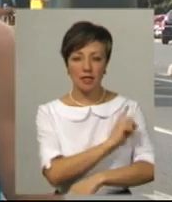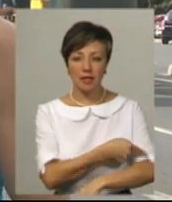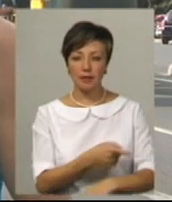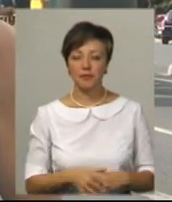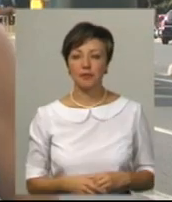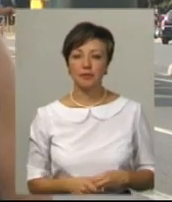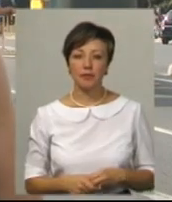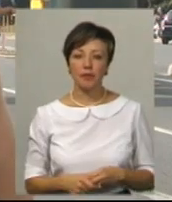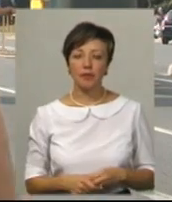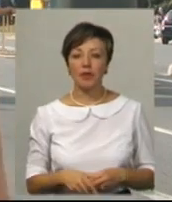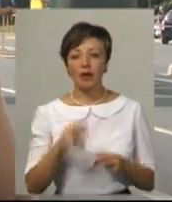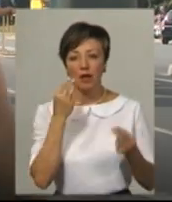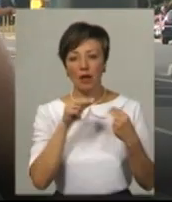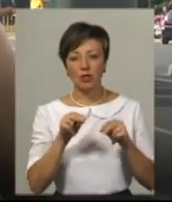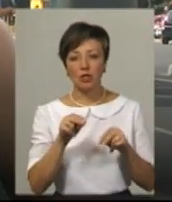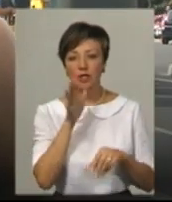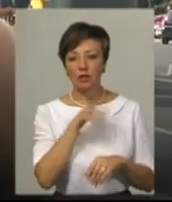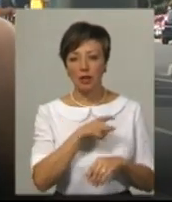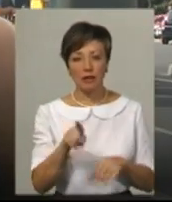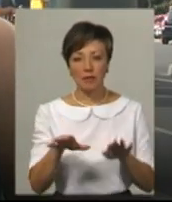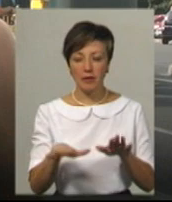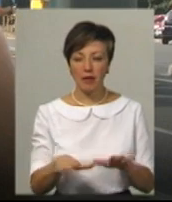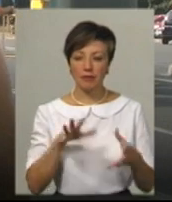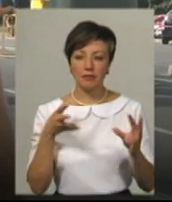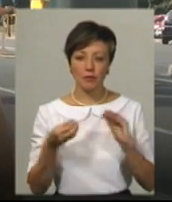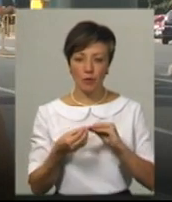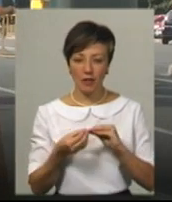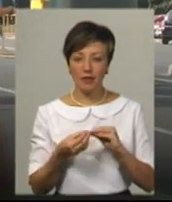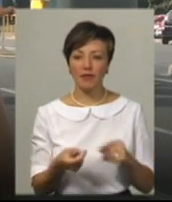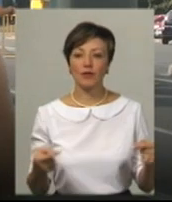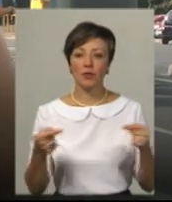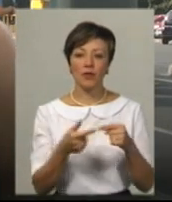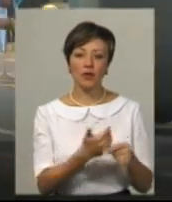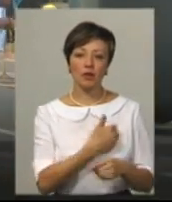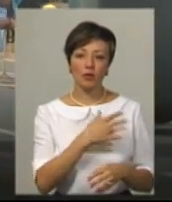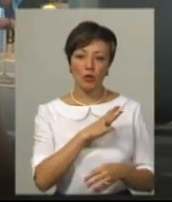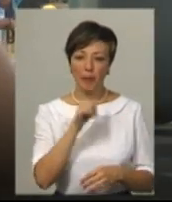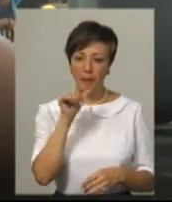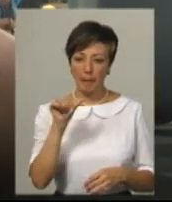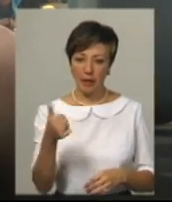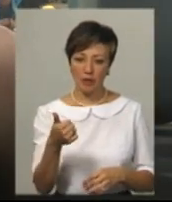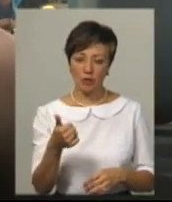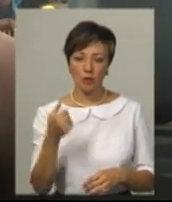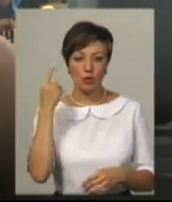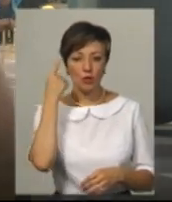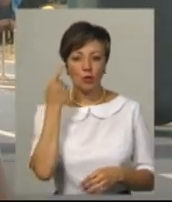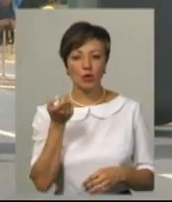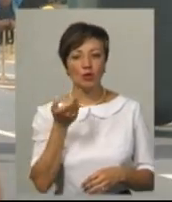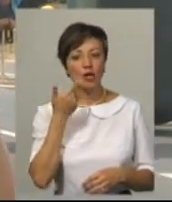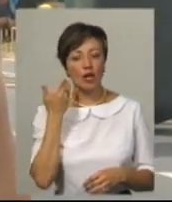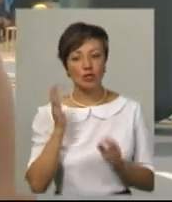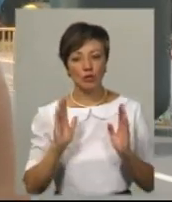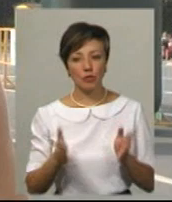краще виходять за часом, не за місцями, тому я працював на результат, відповідно, хотів бути першим. Я думаю, буде трошки легше.